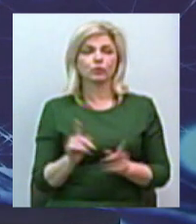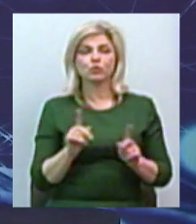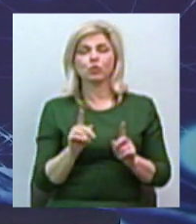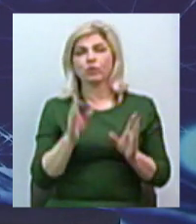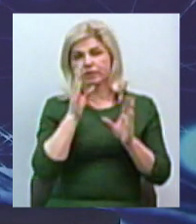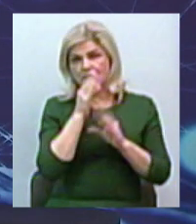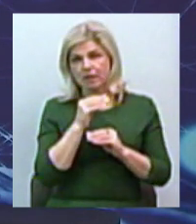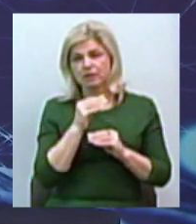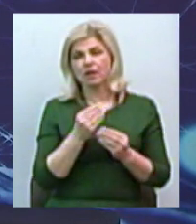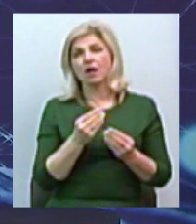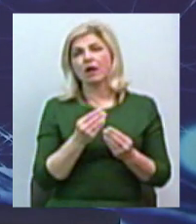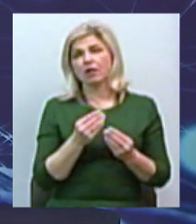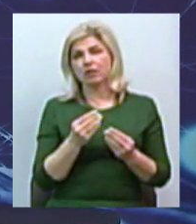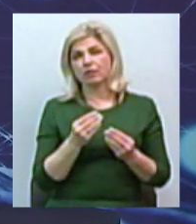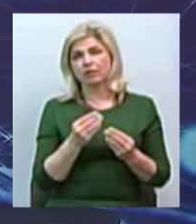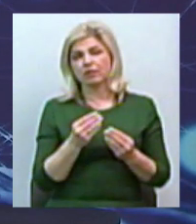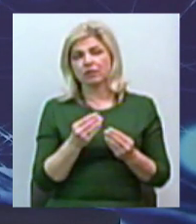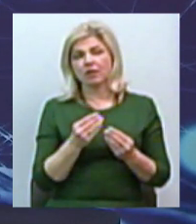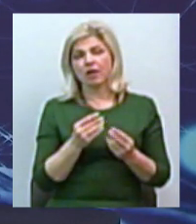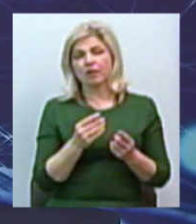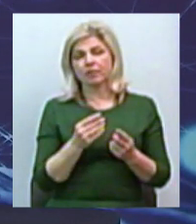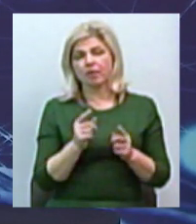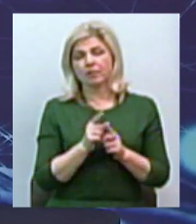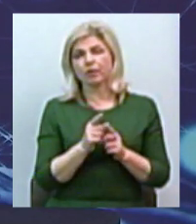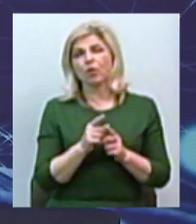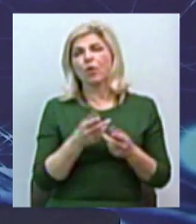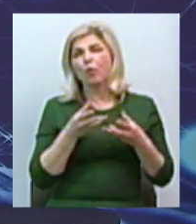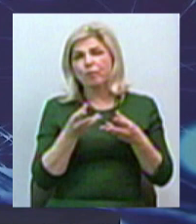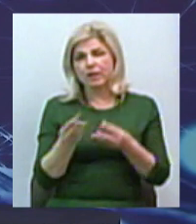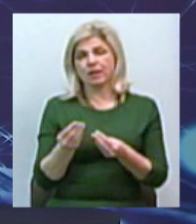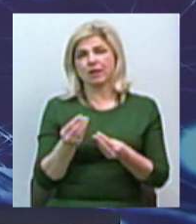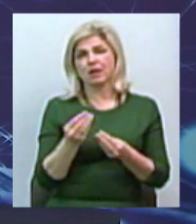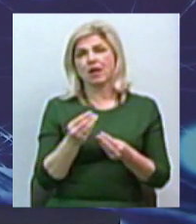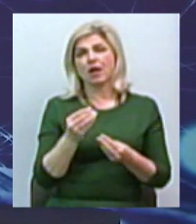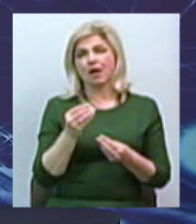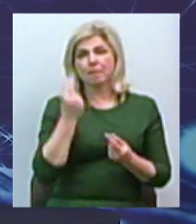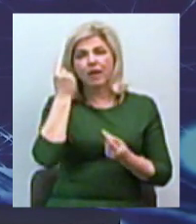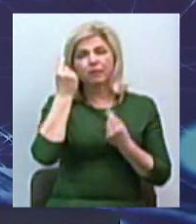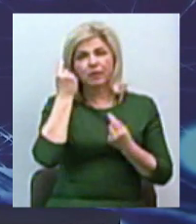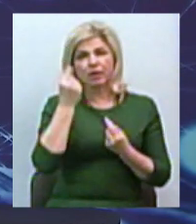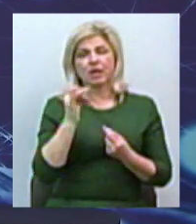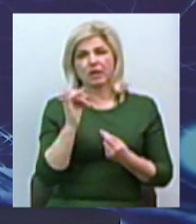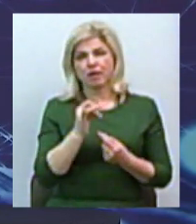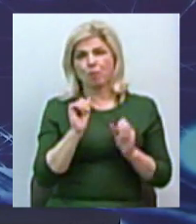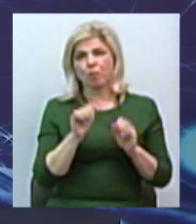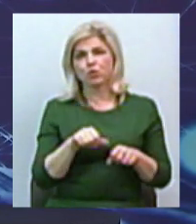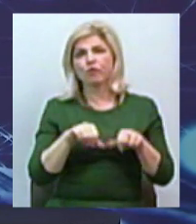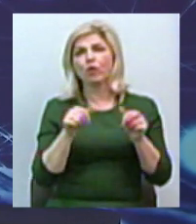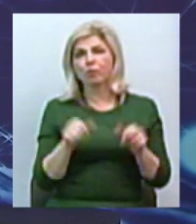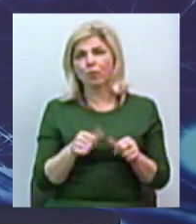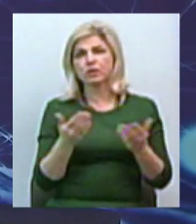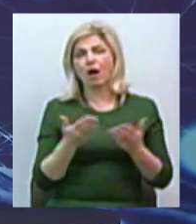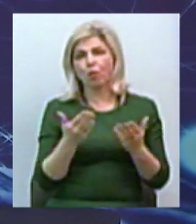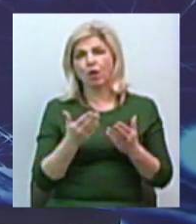звернути глядача до певного менталітету, до певного, які формують певний склад думок, а не безпосередньо